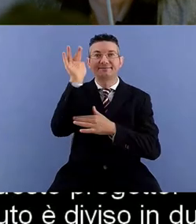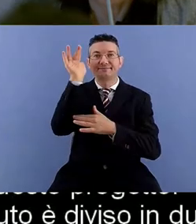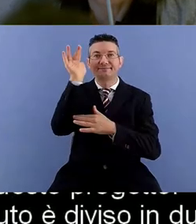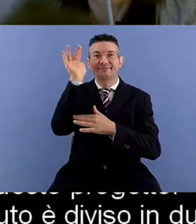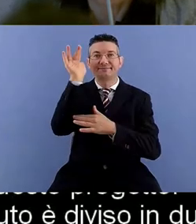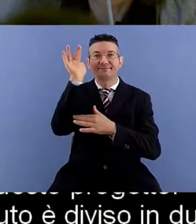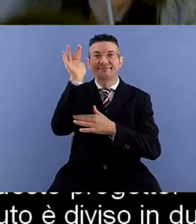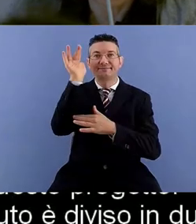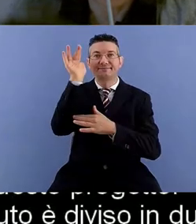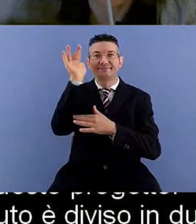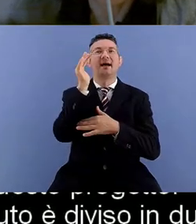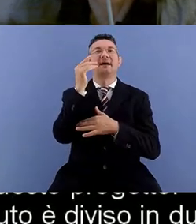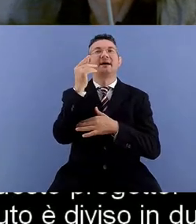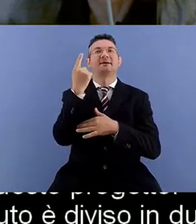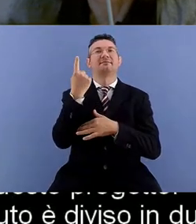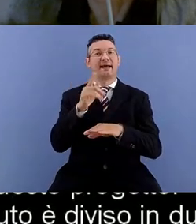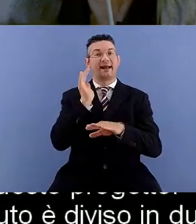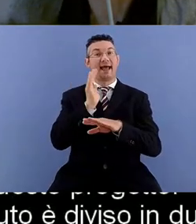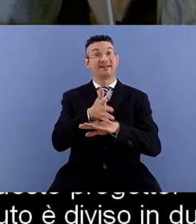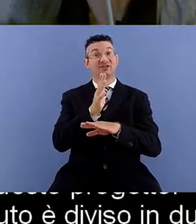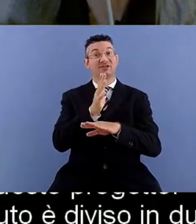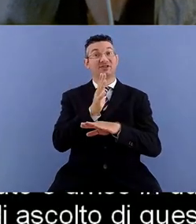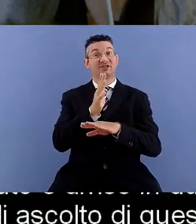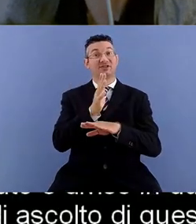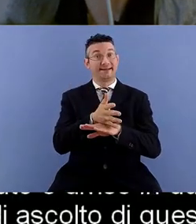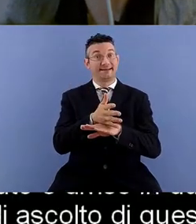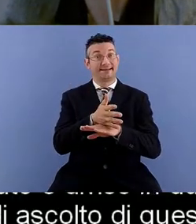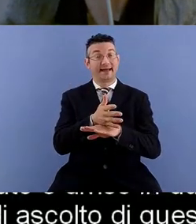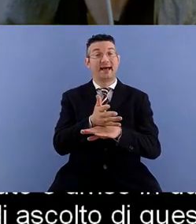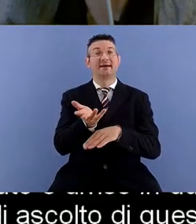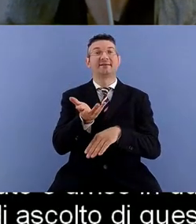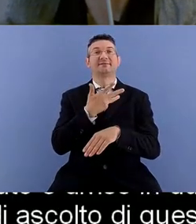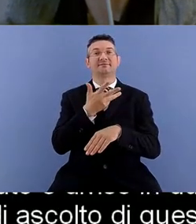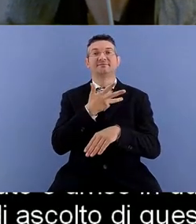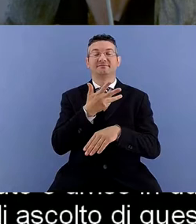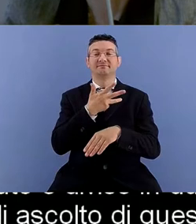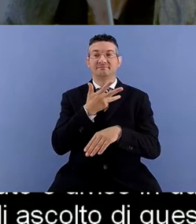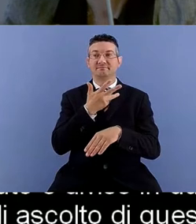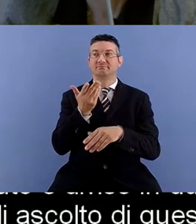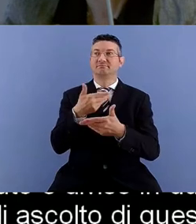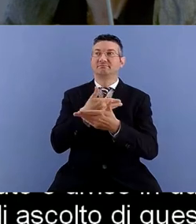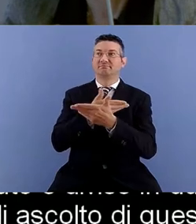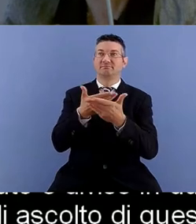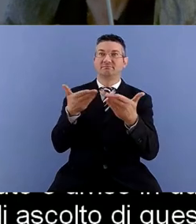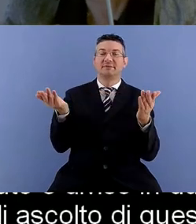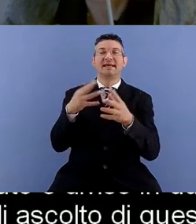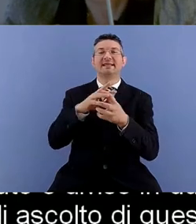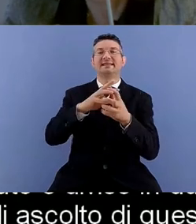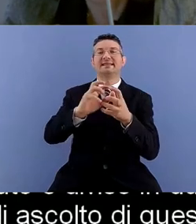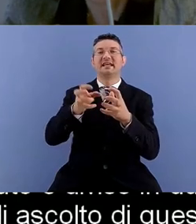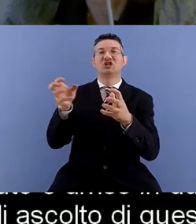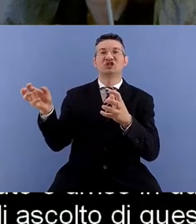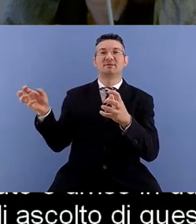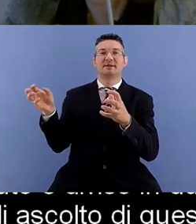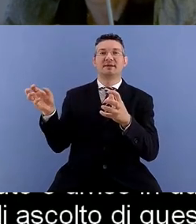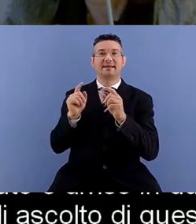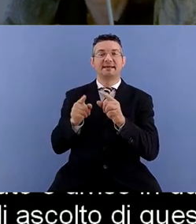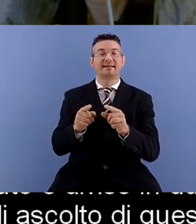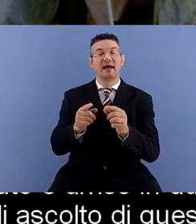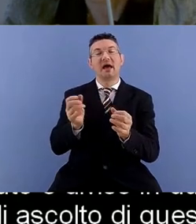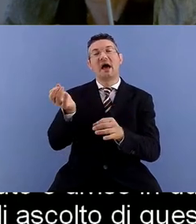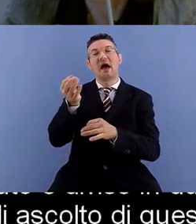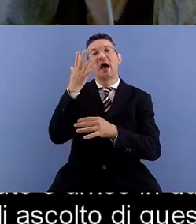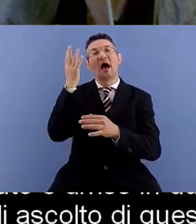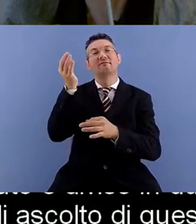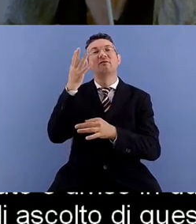dell'accessibilità inizia ad aprirsi al pubblico e alle discipline e talvolta si dà per scontato